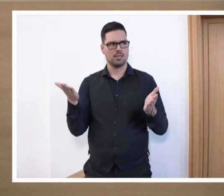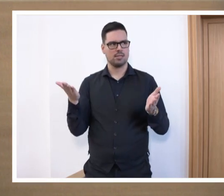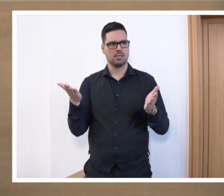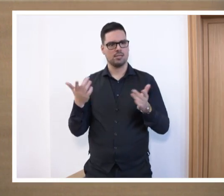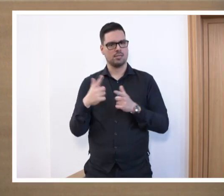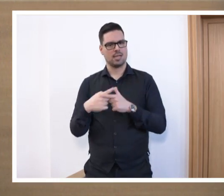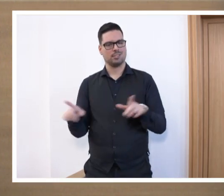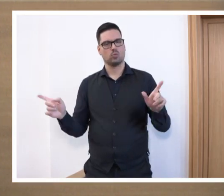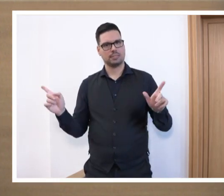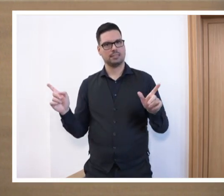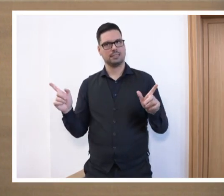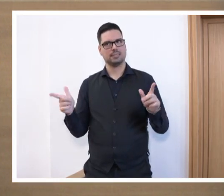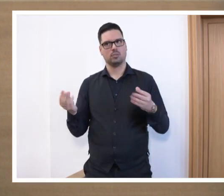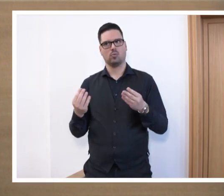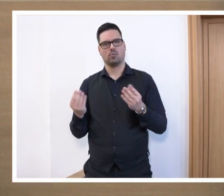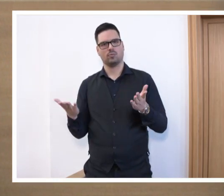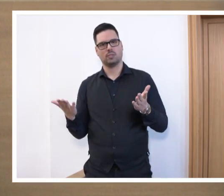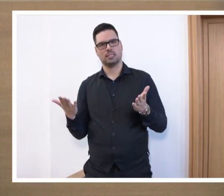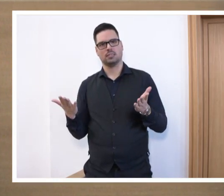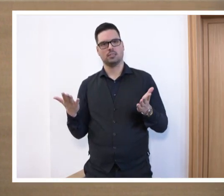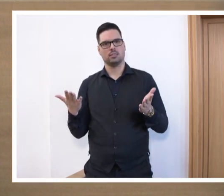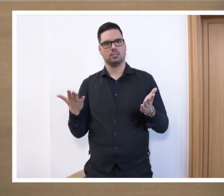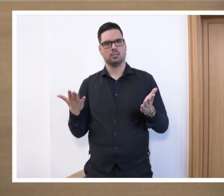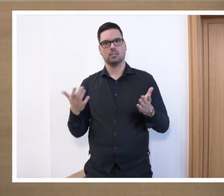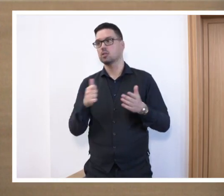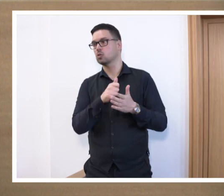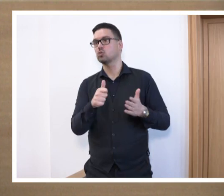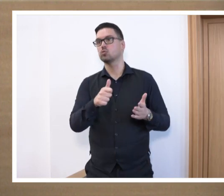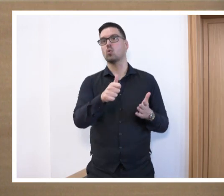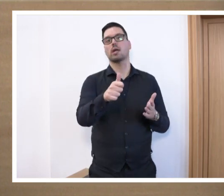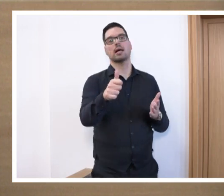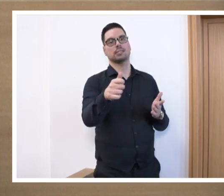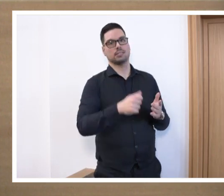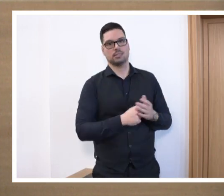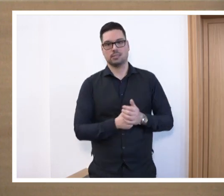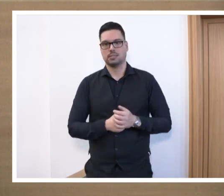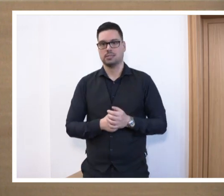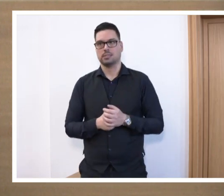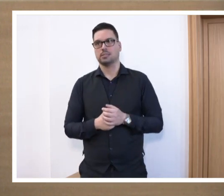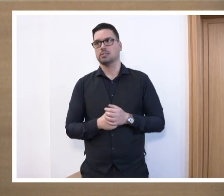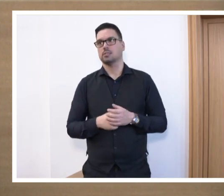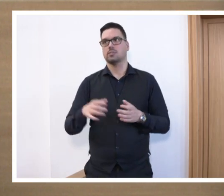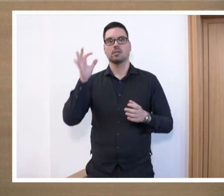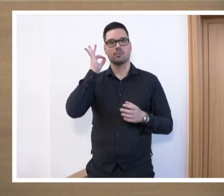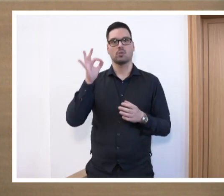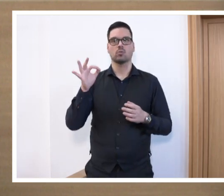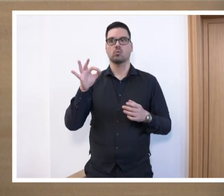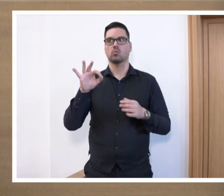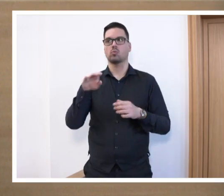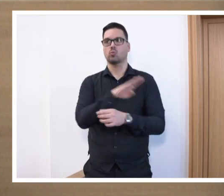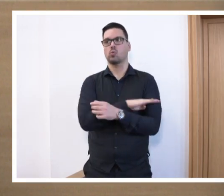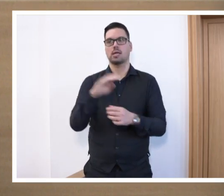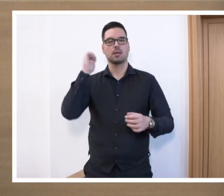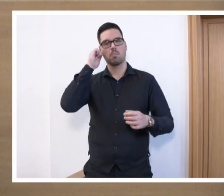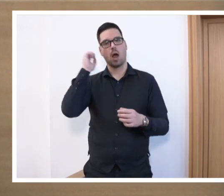ist meistens das Ganze schon etwas gesteuert und wenn ich dann Frau Kollegin Braun höre, die dann